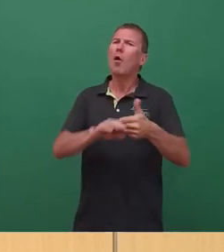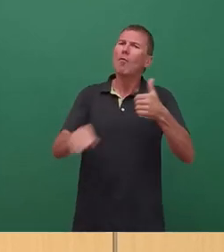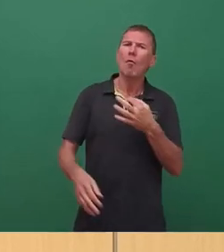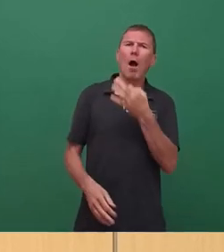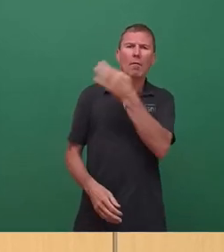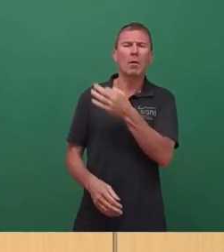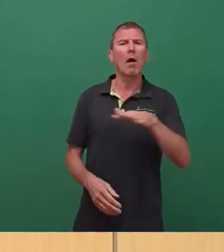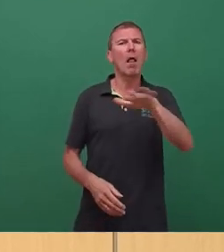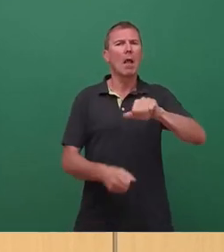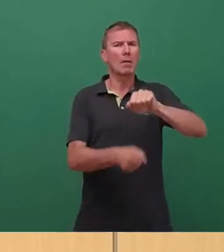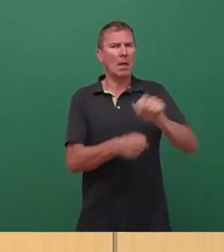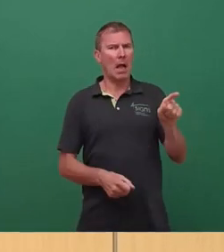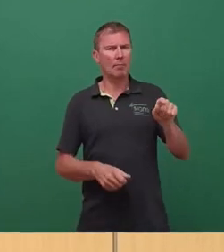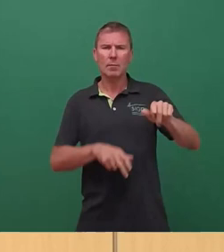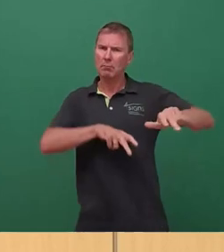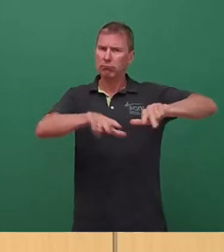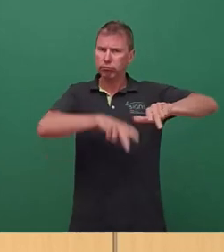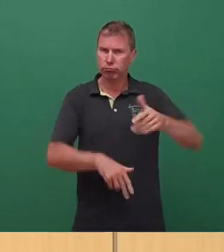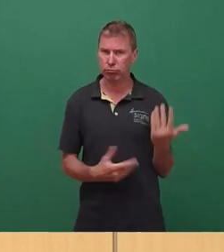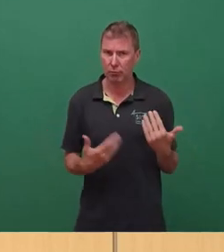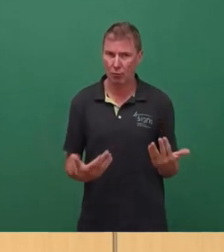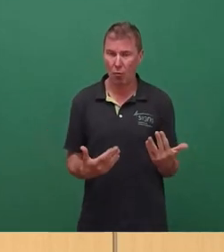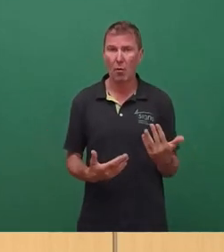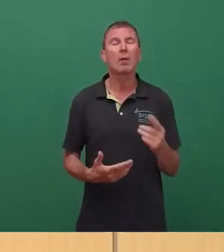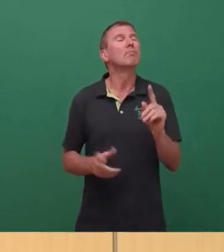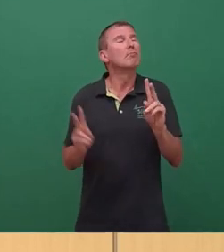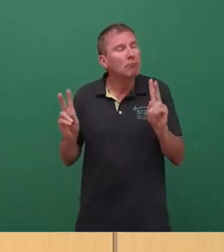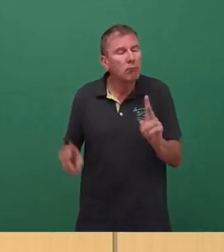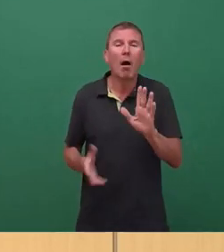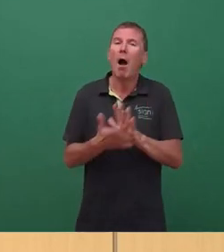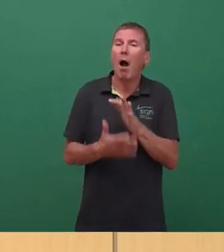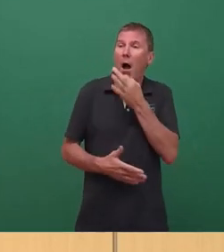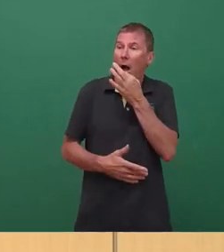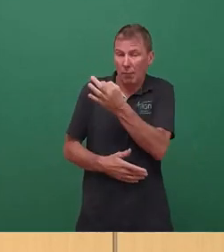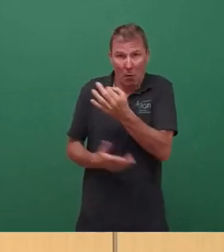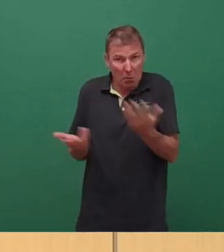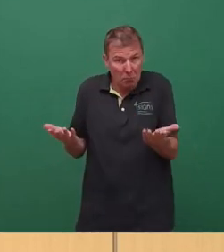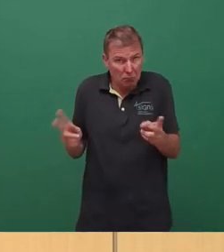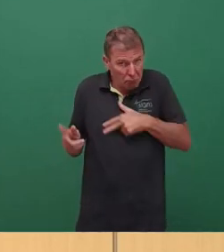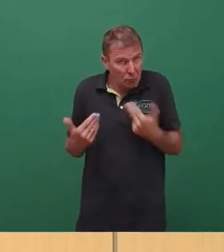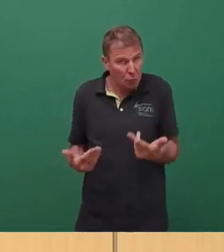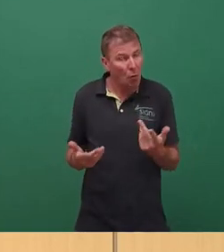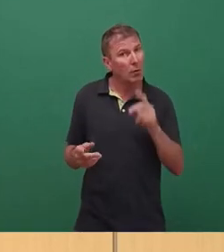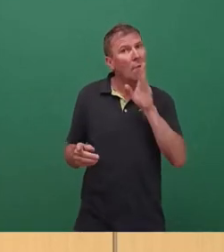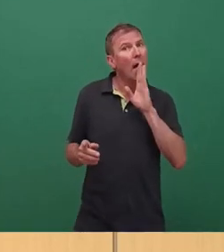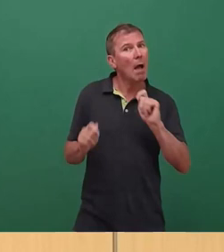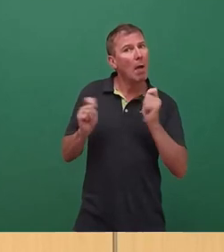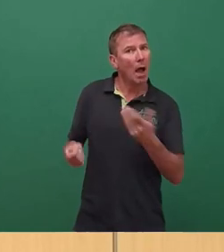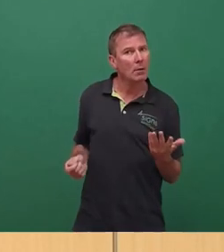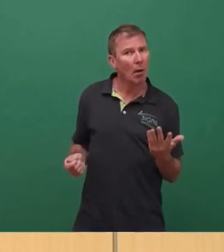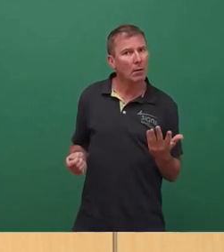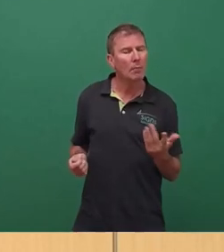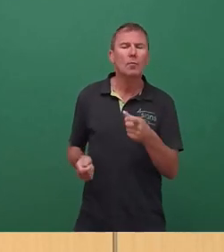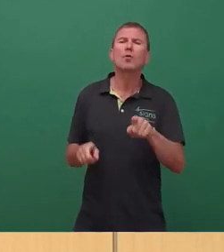kann also, sofern es sich wirklich nur um eine Anfrage handelt, diese Frage ist zu beantworten, ähm, getrost als voreilig